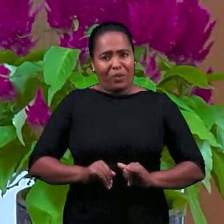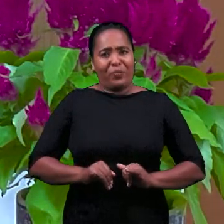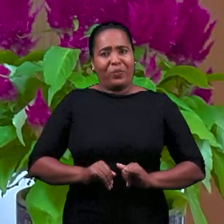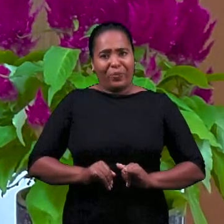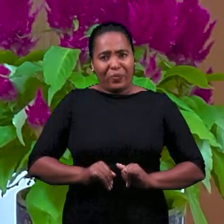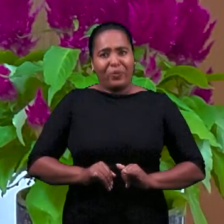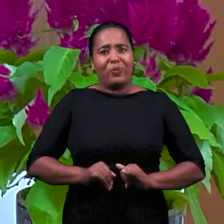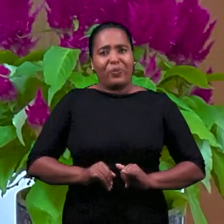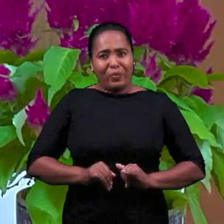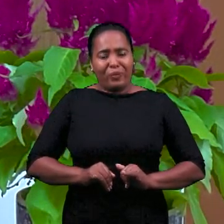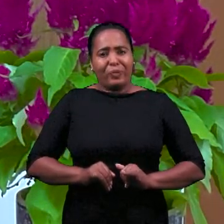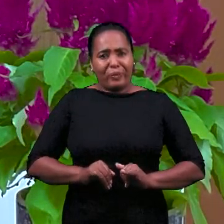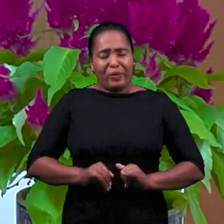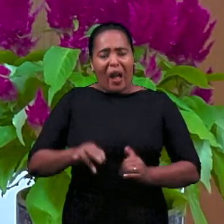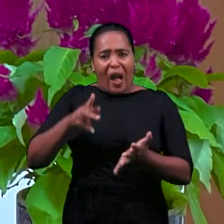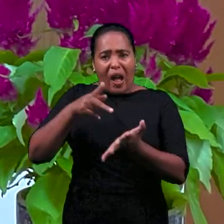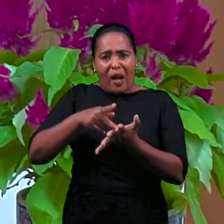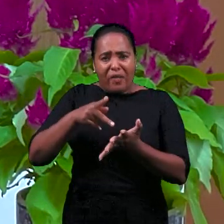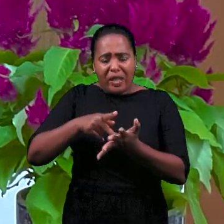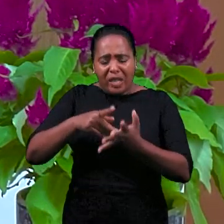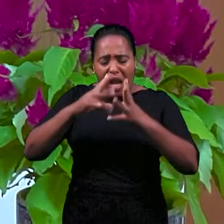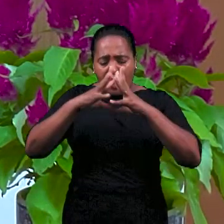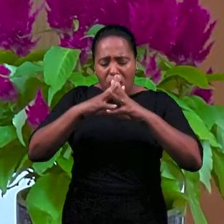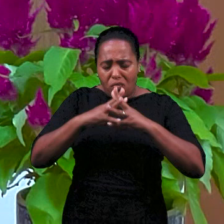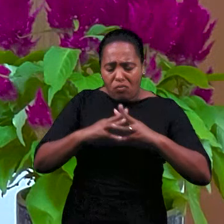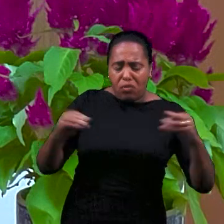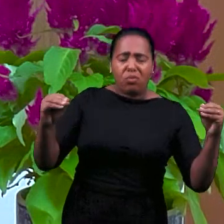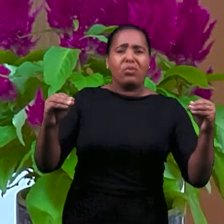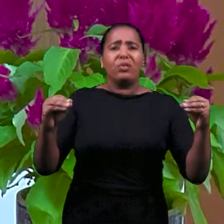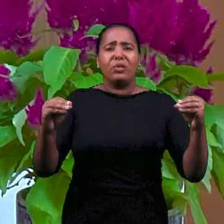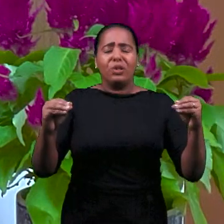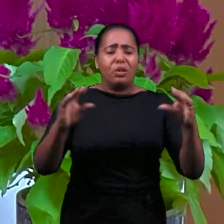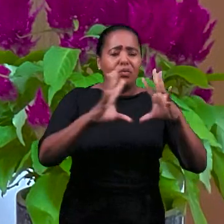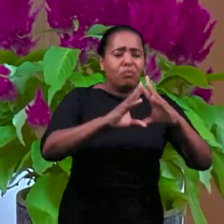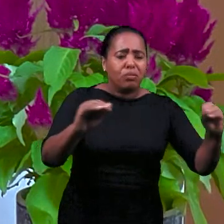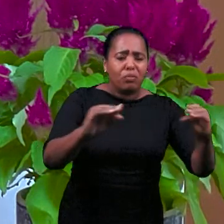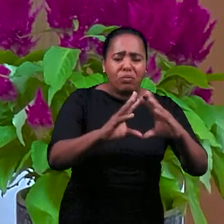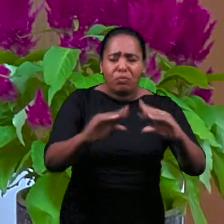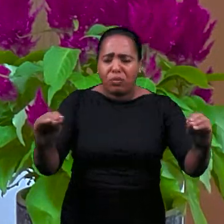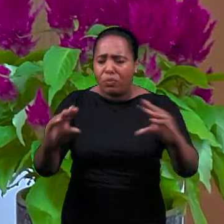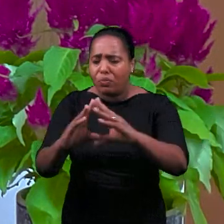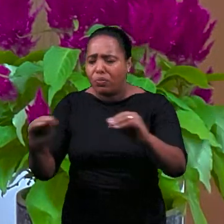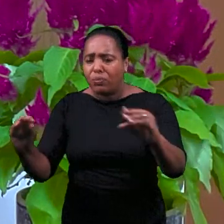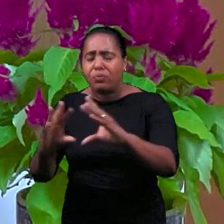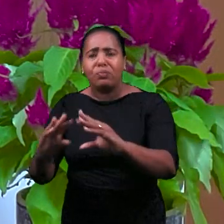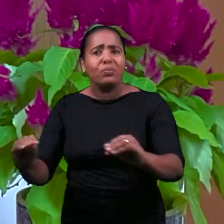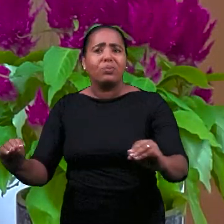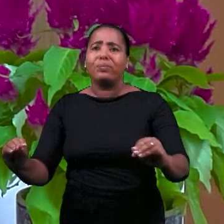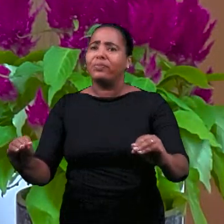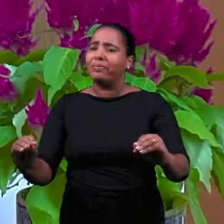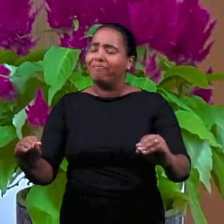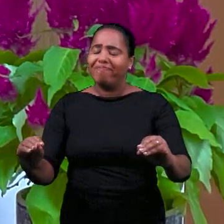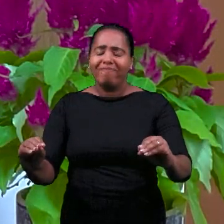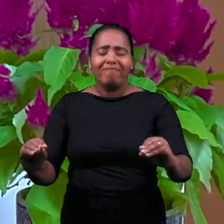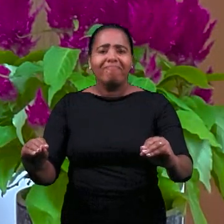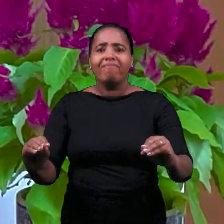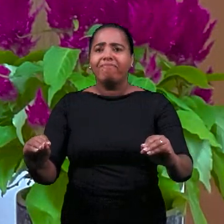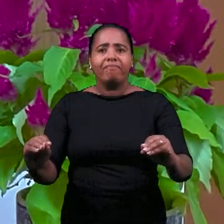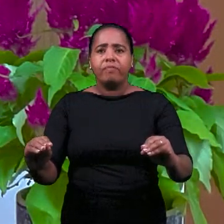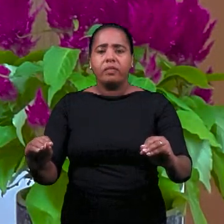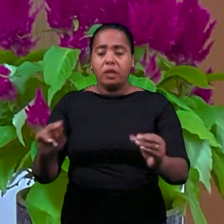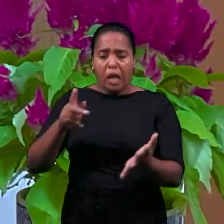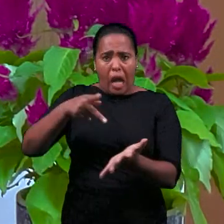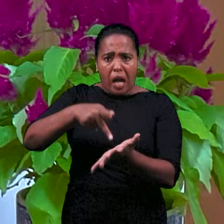Истина исчезла. Истина ходит, протыкаясь на улицах. Истина